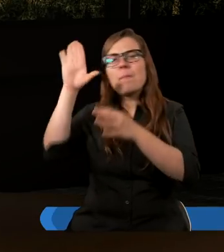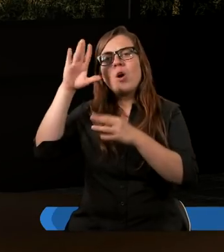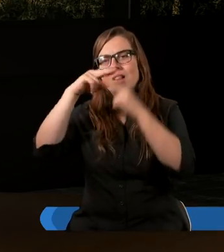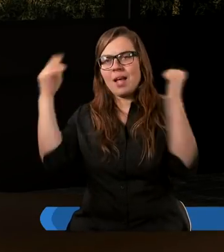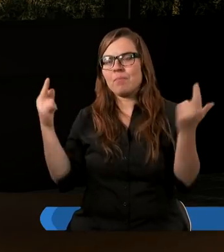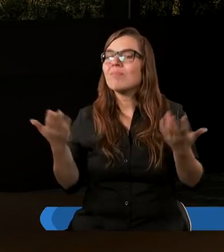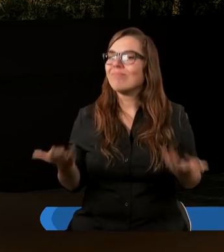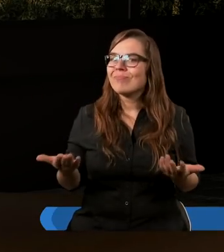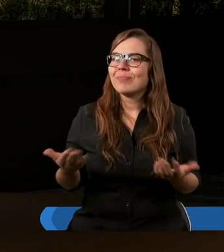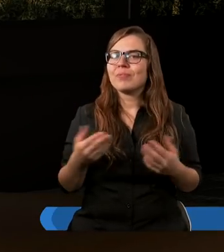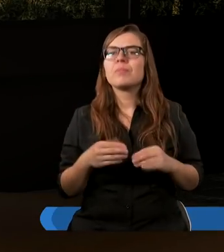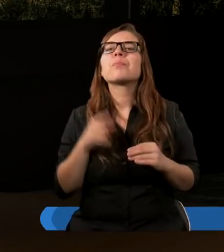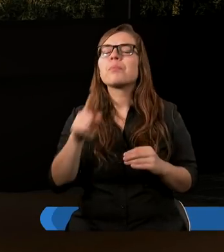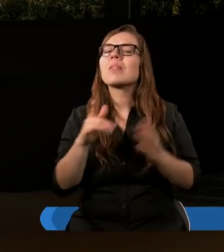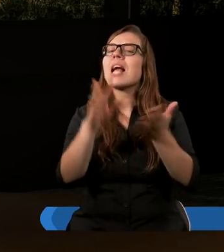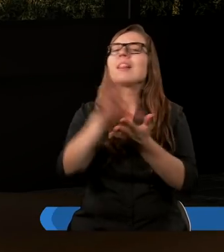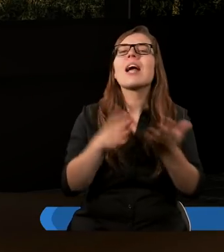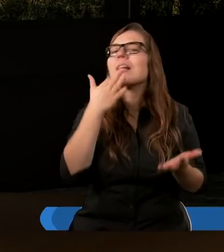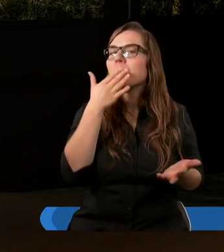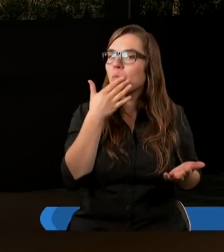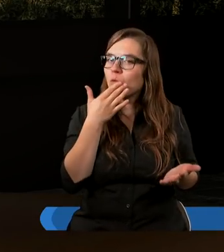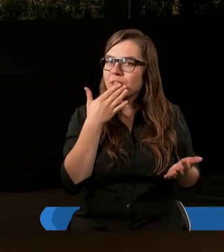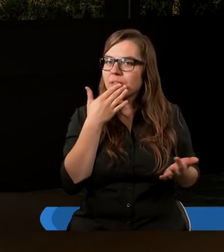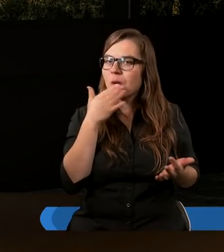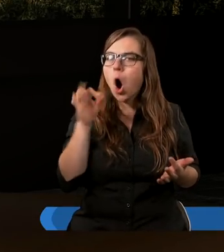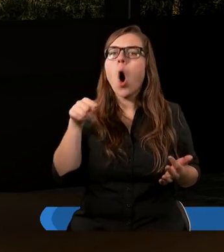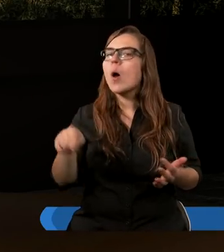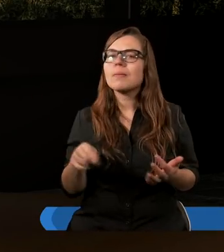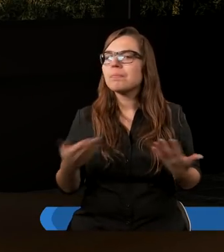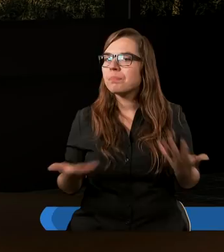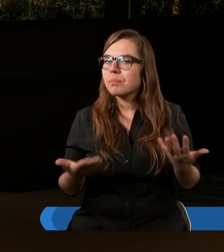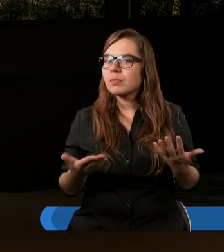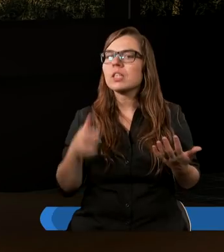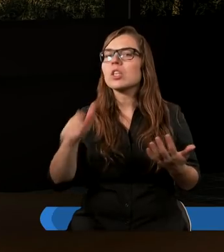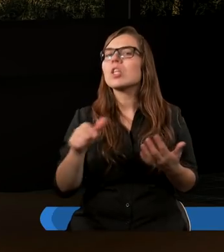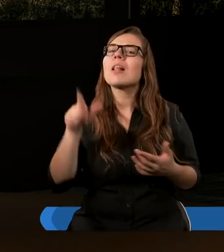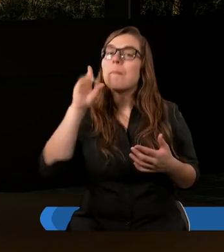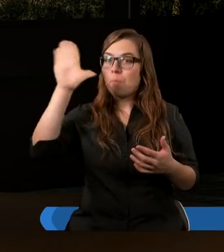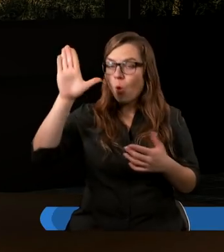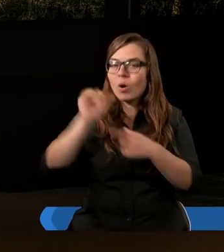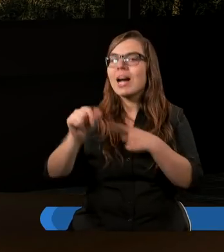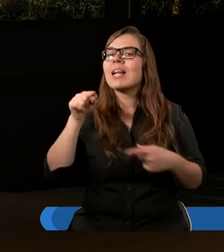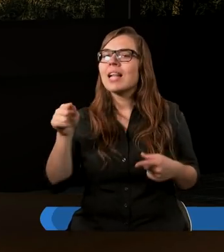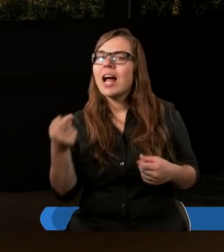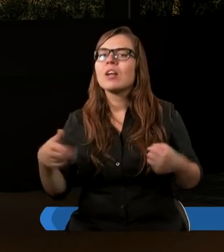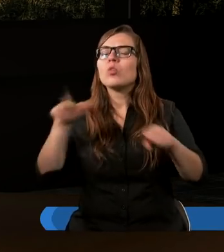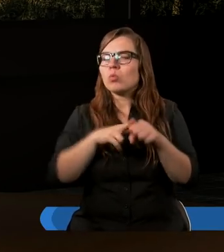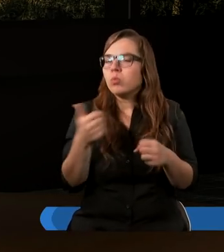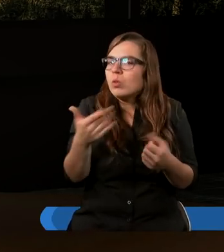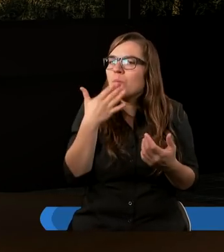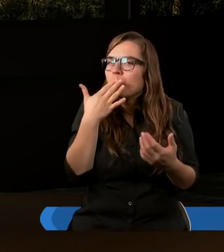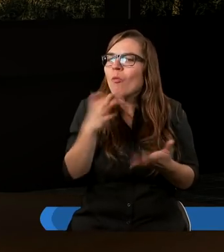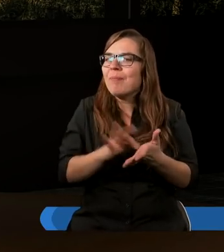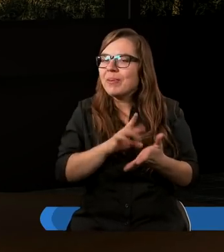No właśnie, ten tekst mówi o tym, że Pan Bóg jest ten, który jednoczy ludzi.